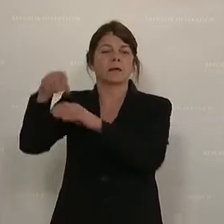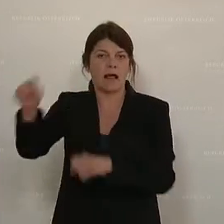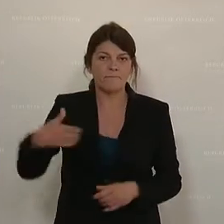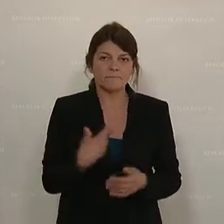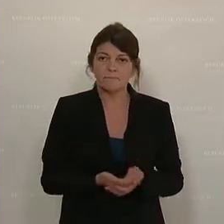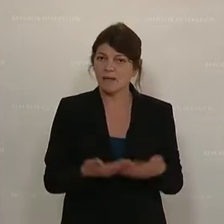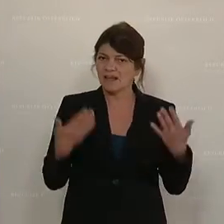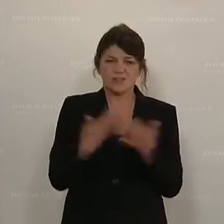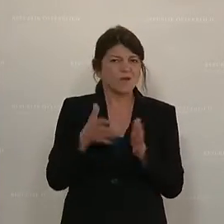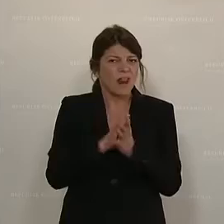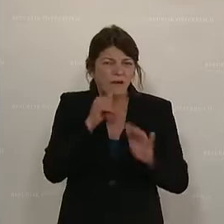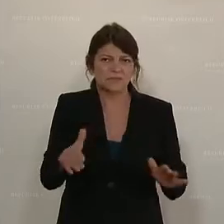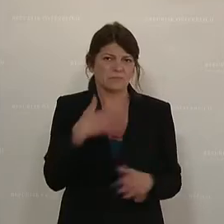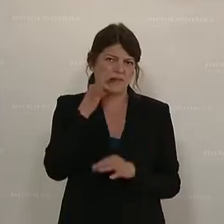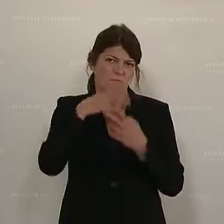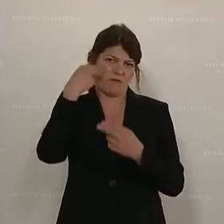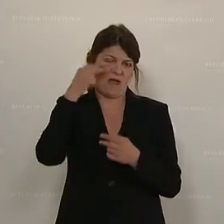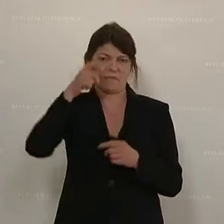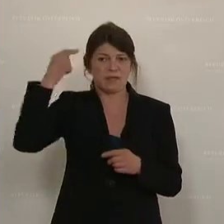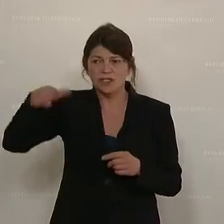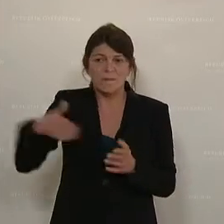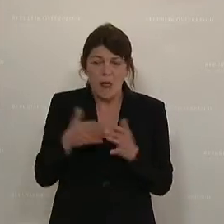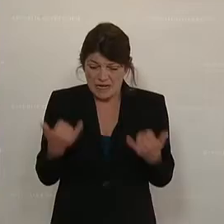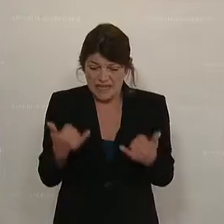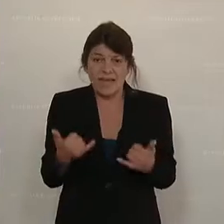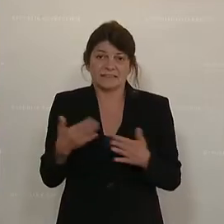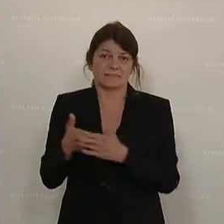meine Damen und Herren. Die Menschen brauchen jetzt etwas.